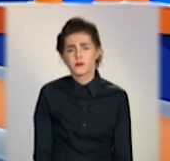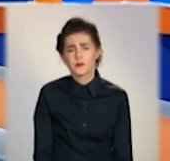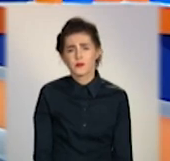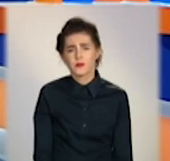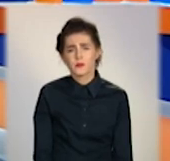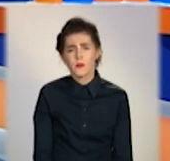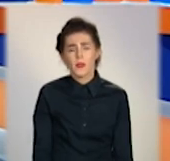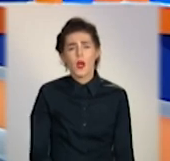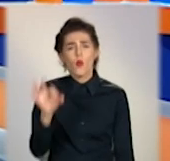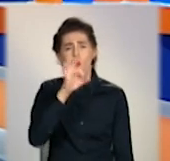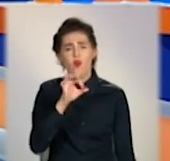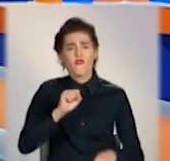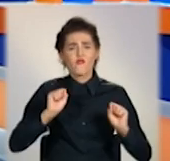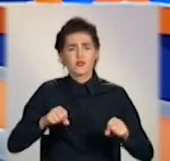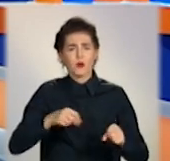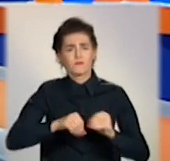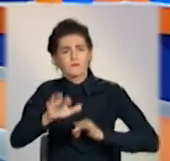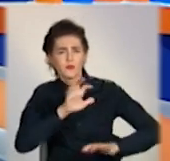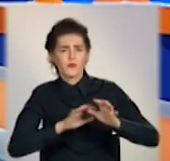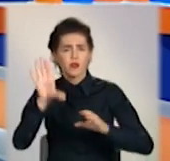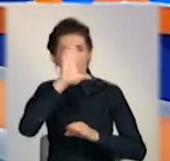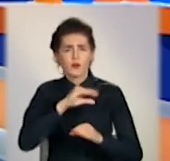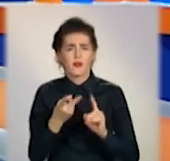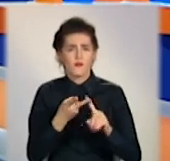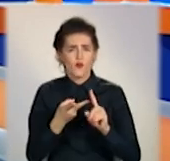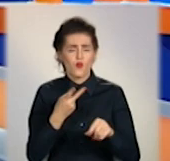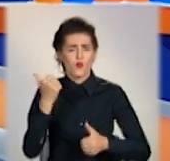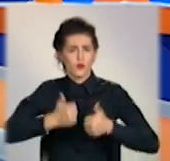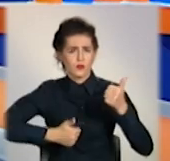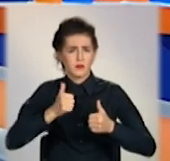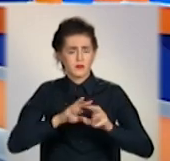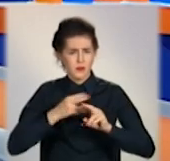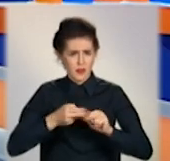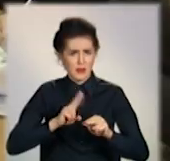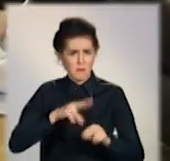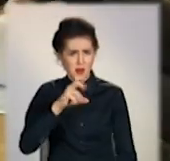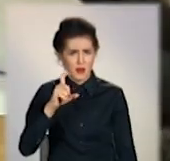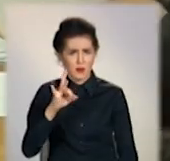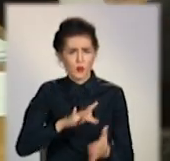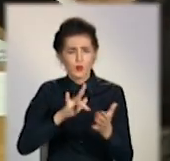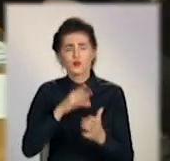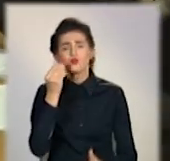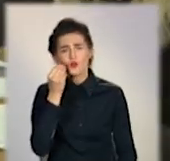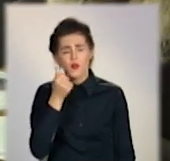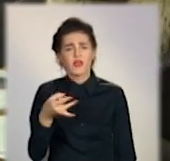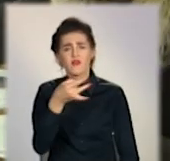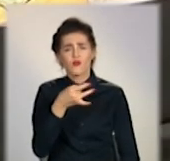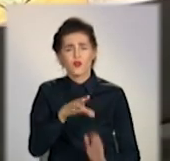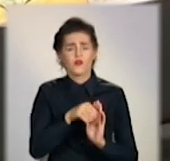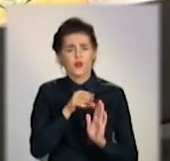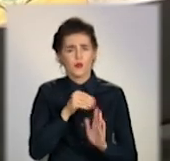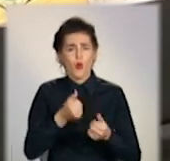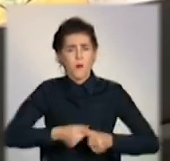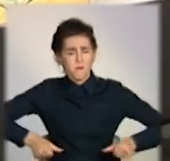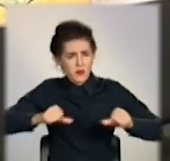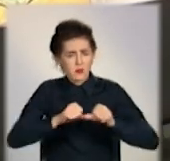Про можливі маніпуляції під час другого туру голосування за майбутнього мера Слов'янська попереджає територіальна виборча комісія.